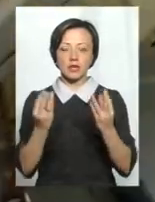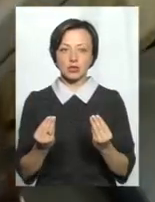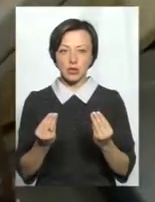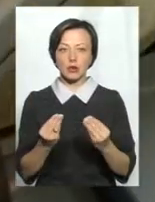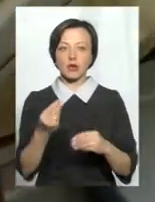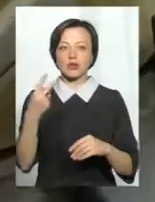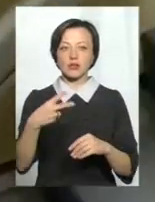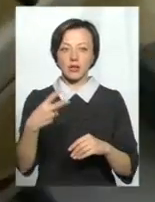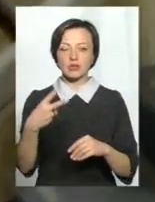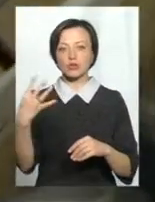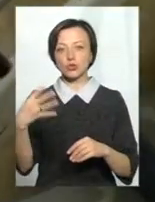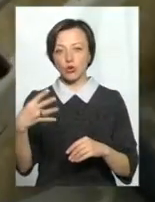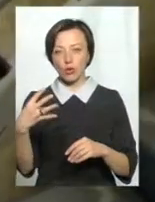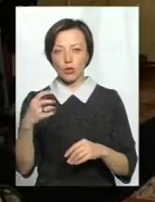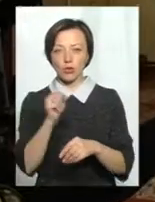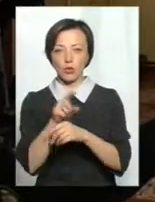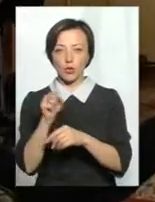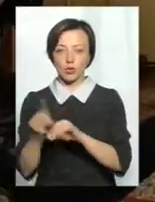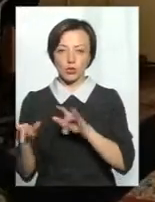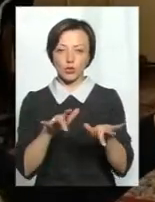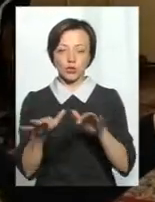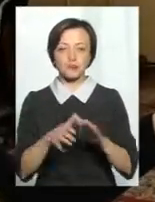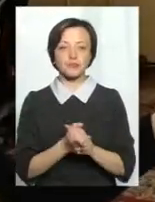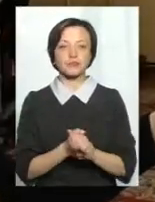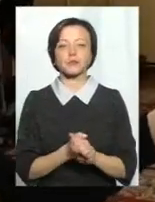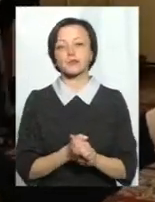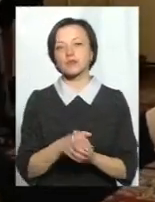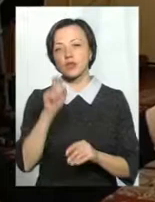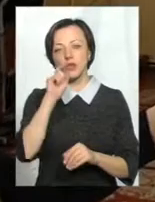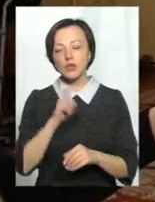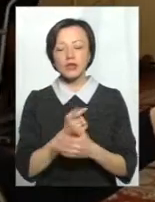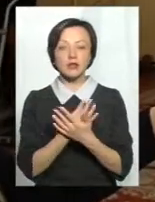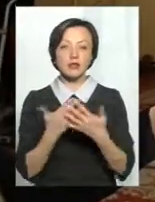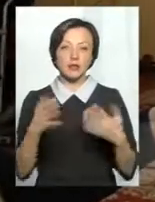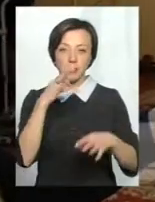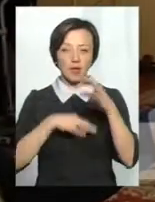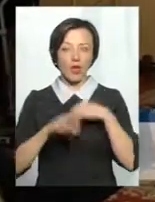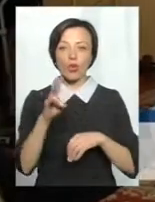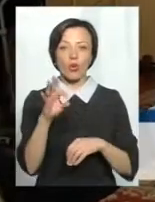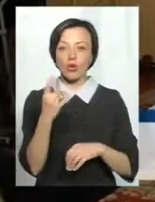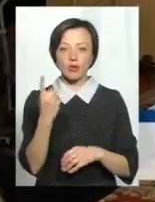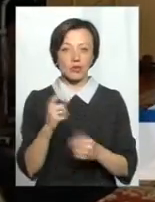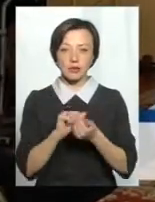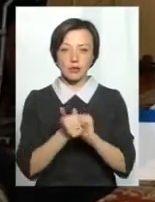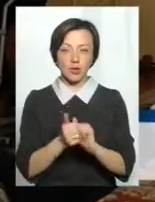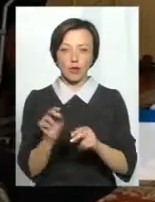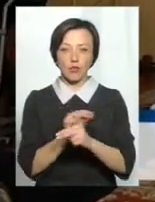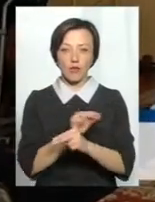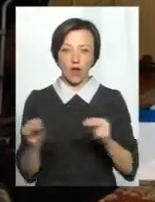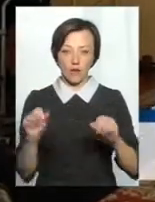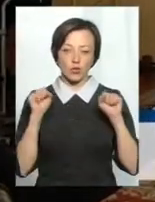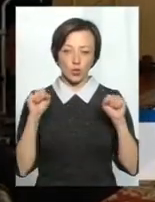по 20-40 процедур. В Україні існує безліч медикаментів, але ні один з медикаментів не може замінити лікувальної